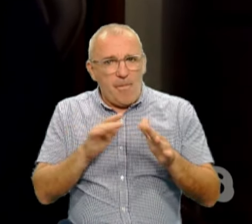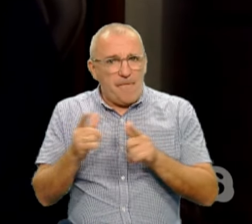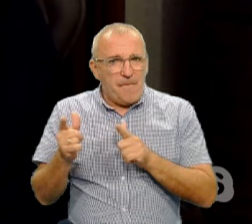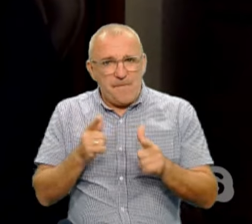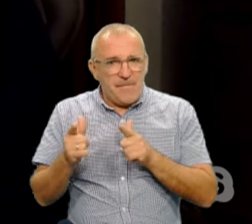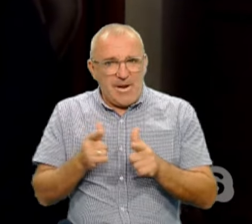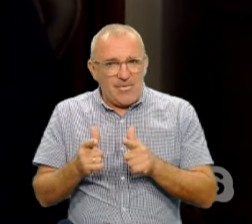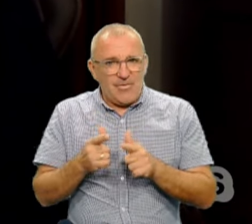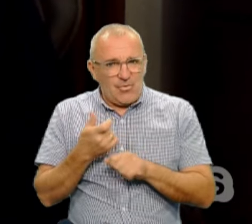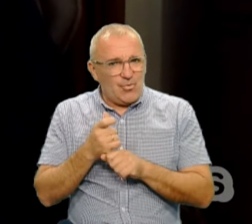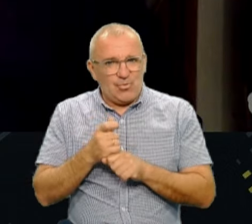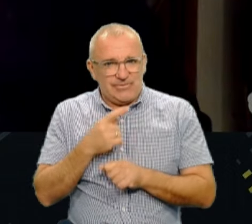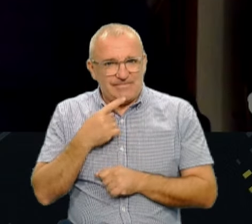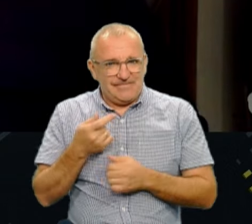дуже.